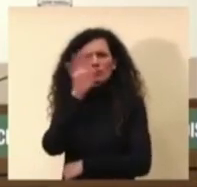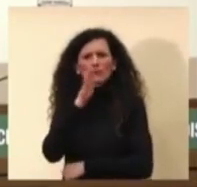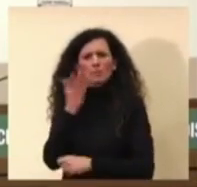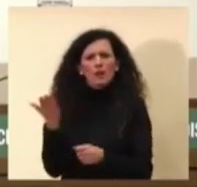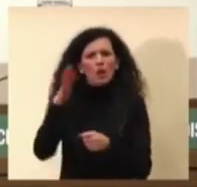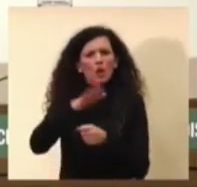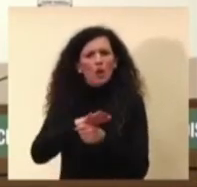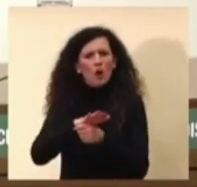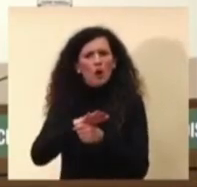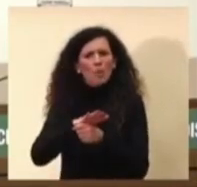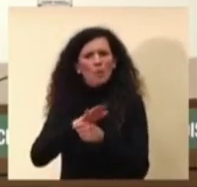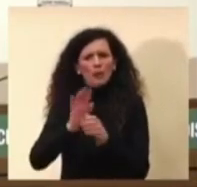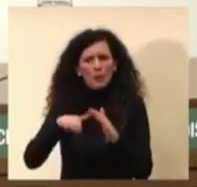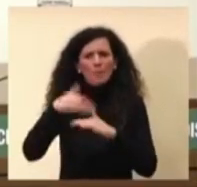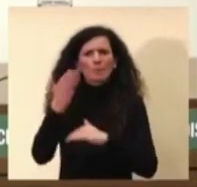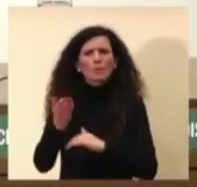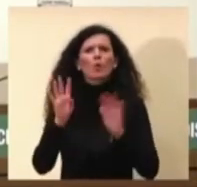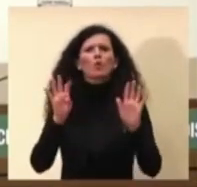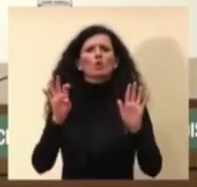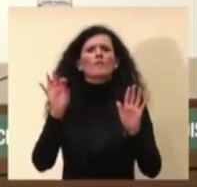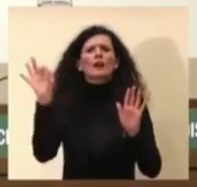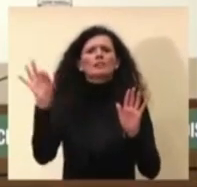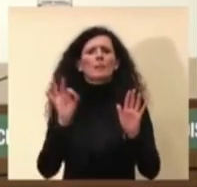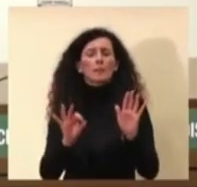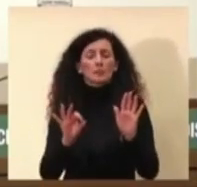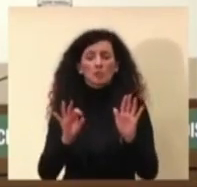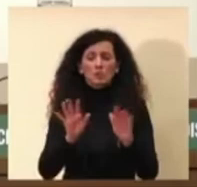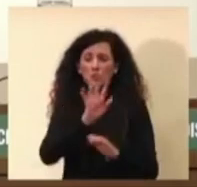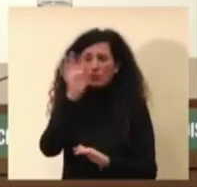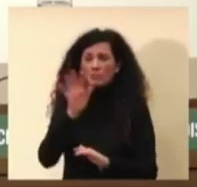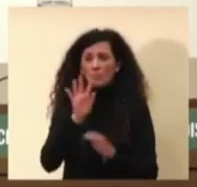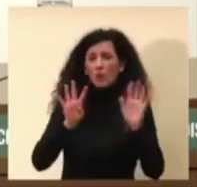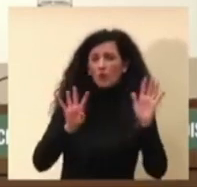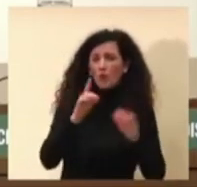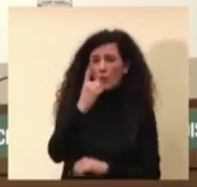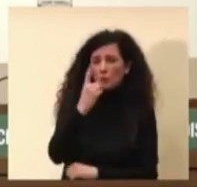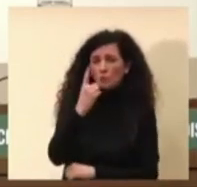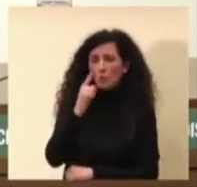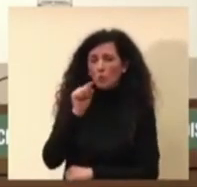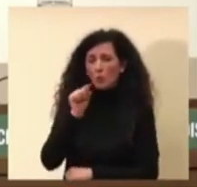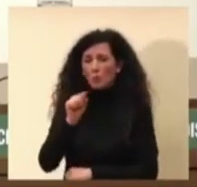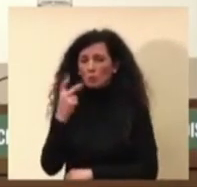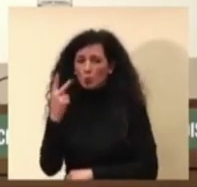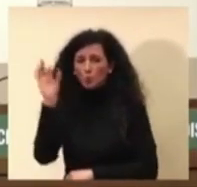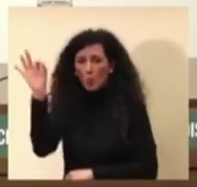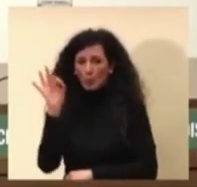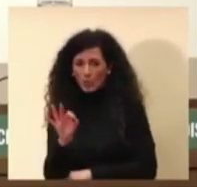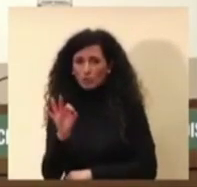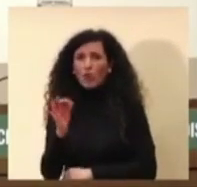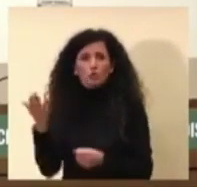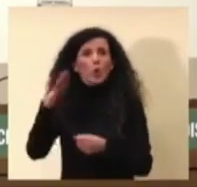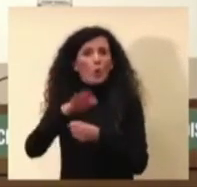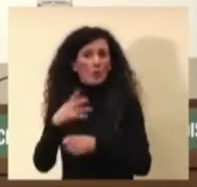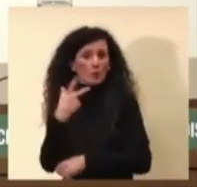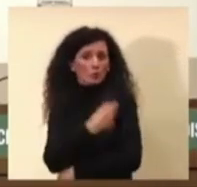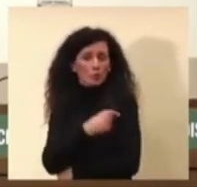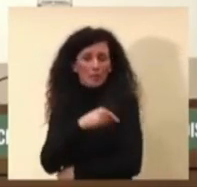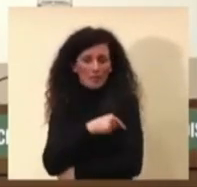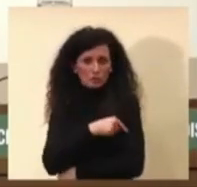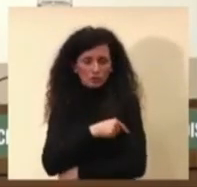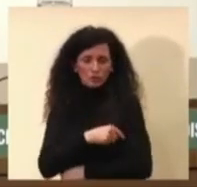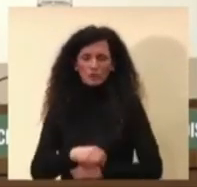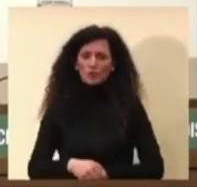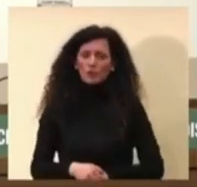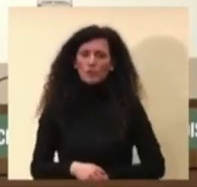90%, in particolare siamo al 91.2%. Il dato è certamente